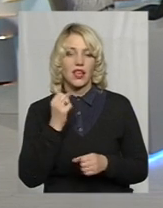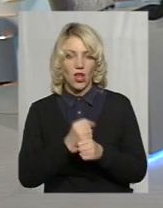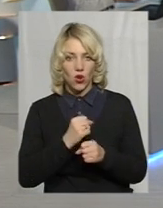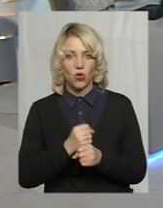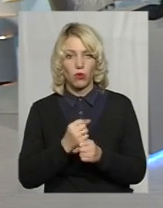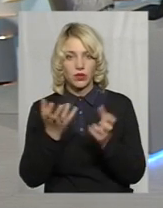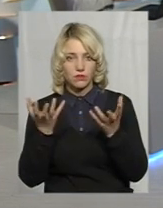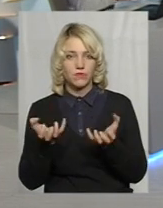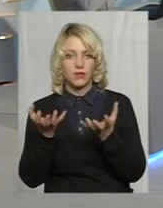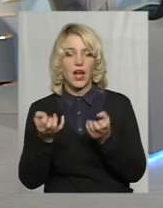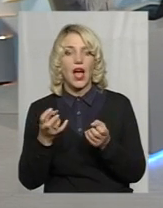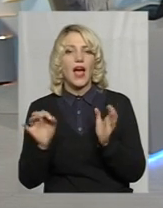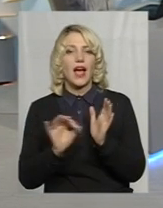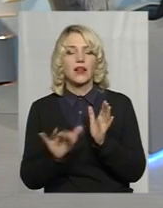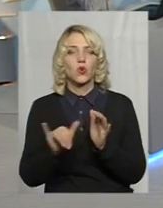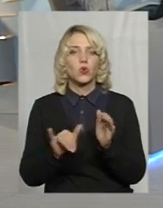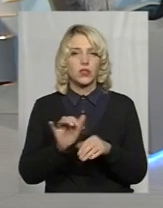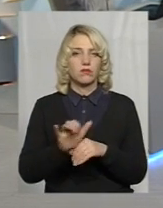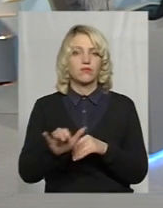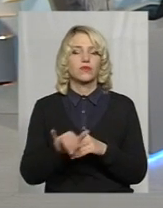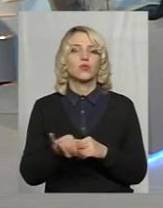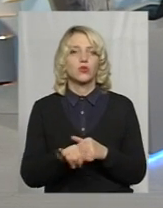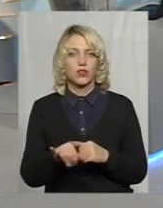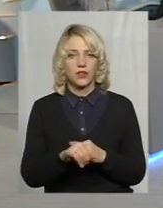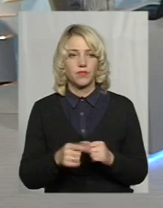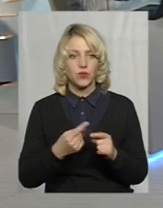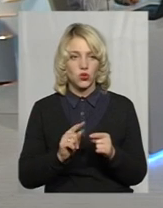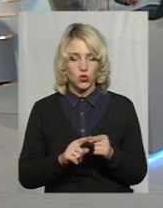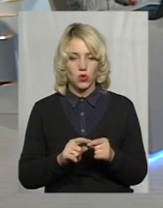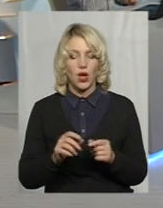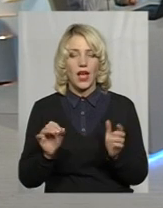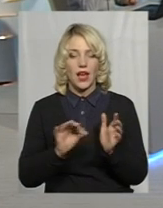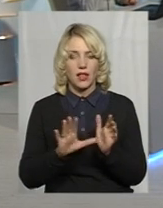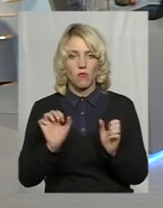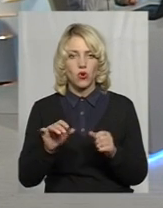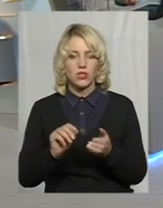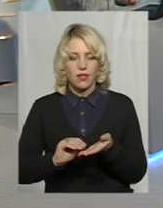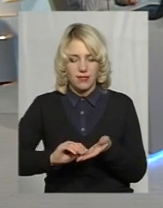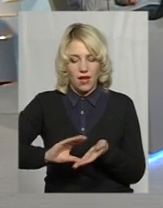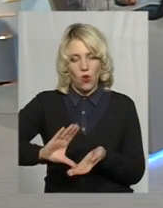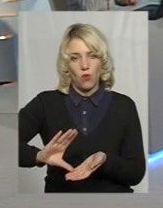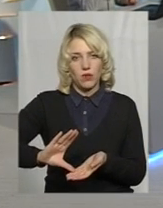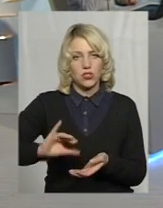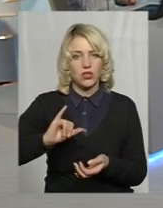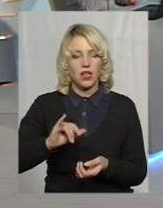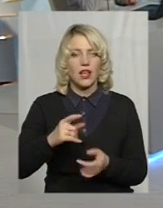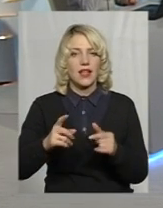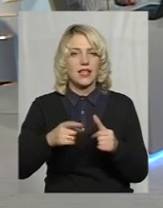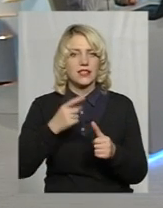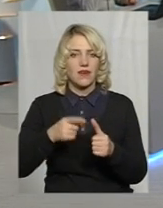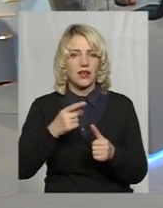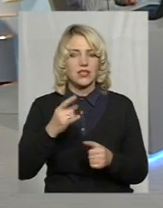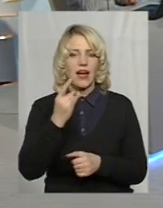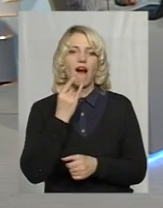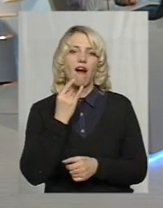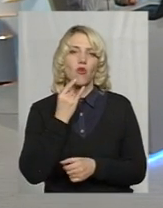ту електроенергію? Куди вона дівається? Цю електроенергію можна накопичити в спеціальних пристроїх, які називаються акумулятори. Такими